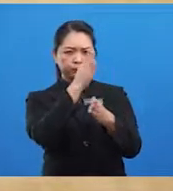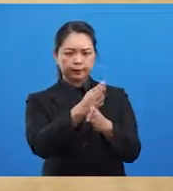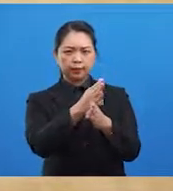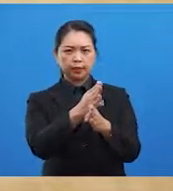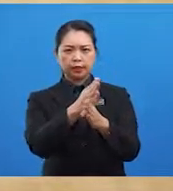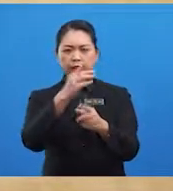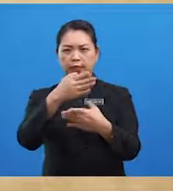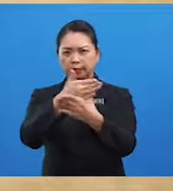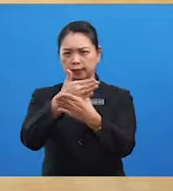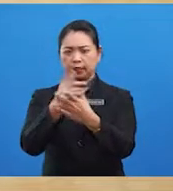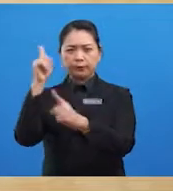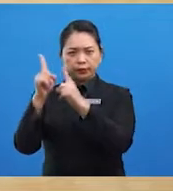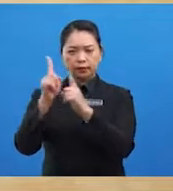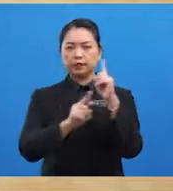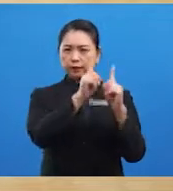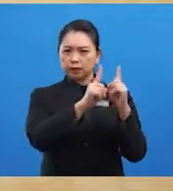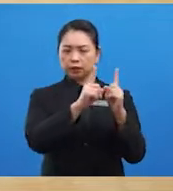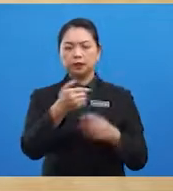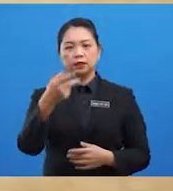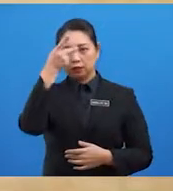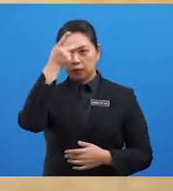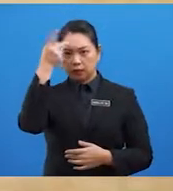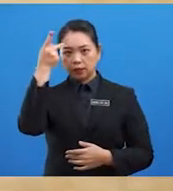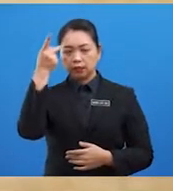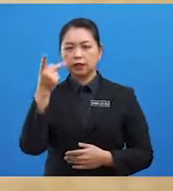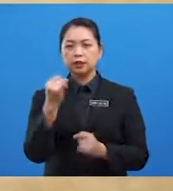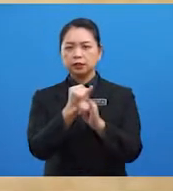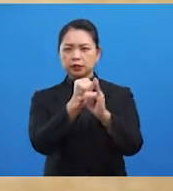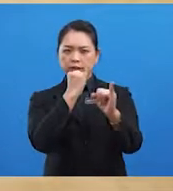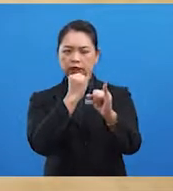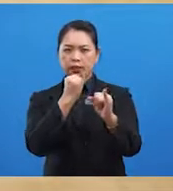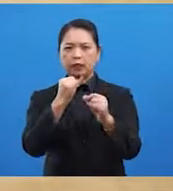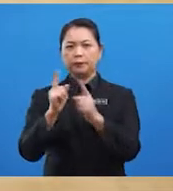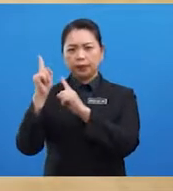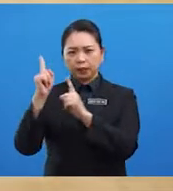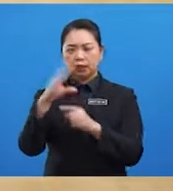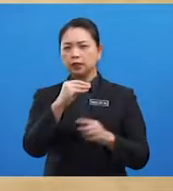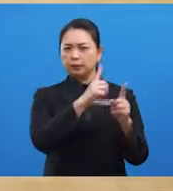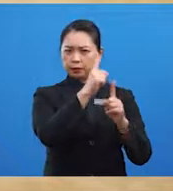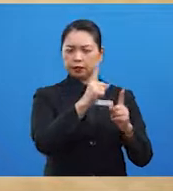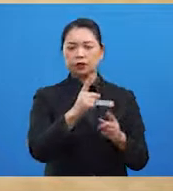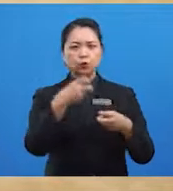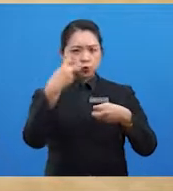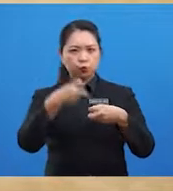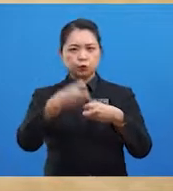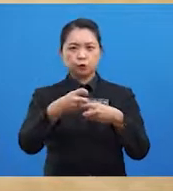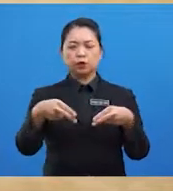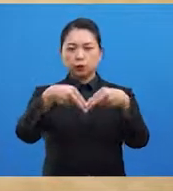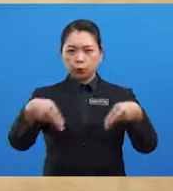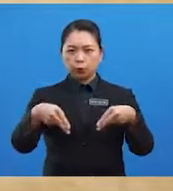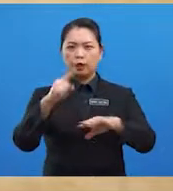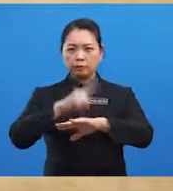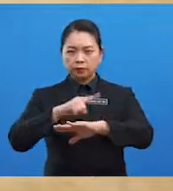bintang Hal ini kerana jarak bintang-bintang adalah sangat sukar diukur